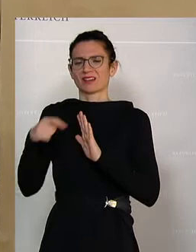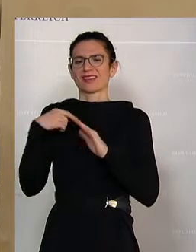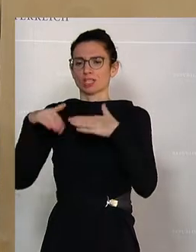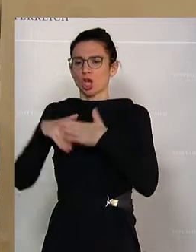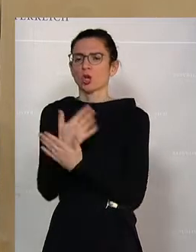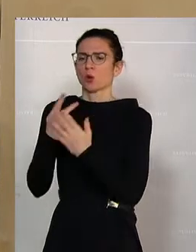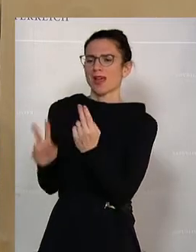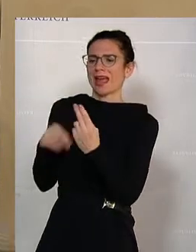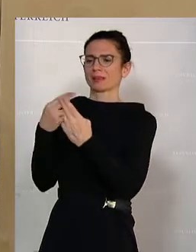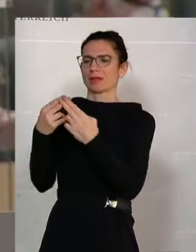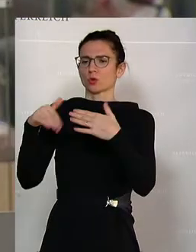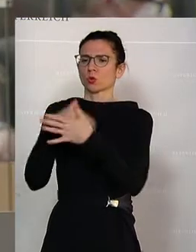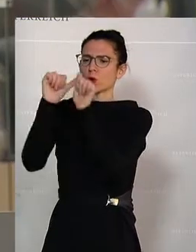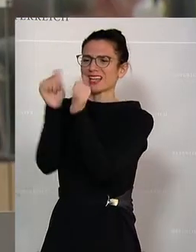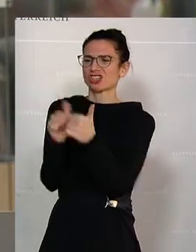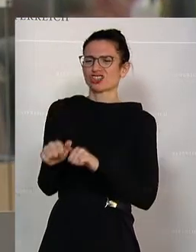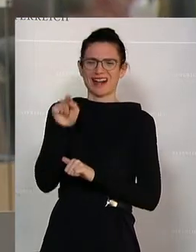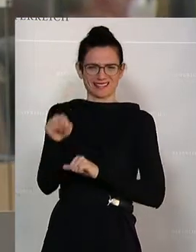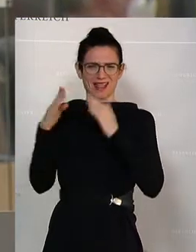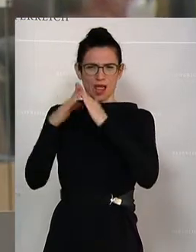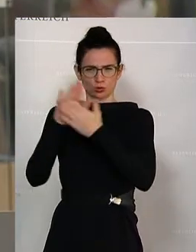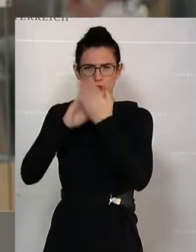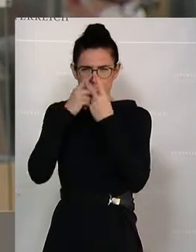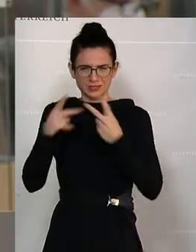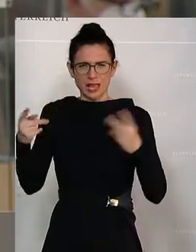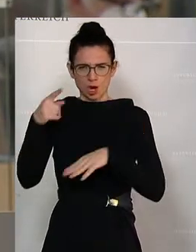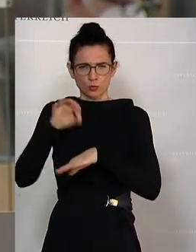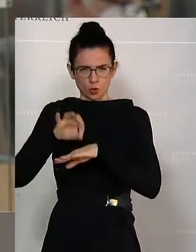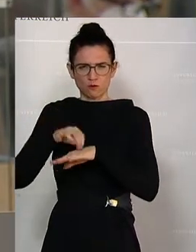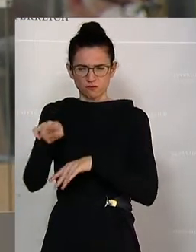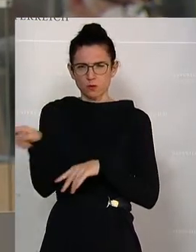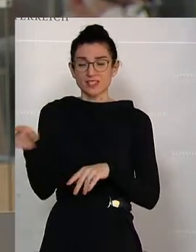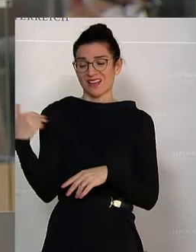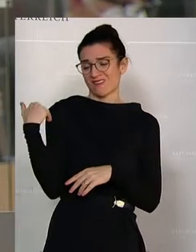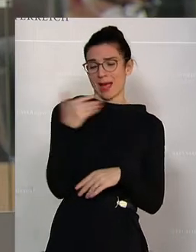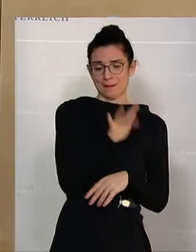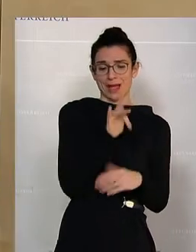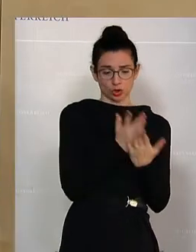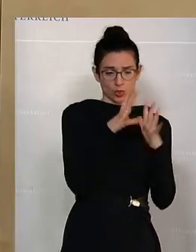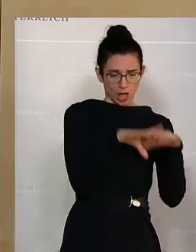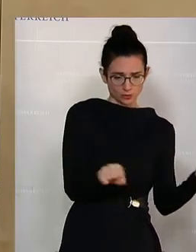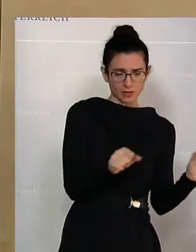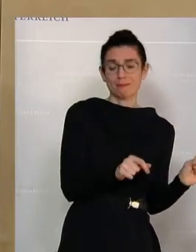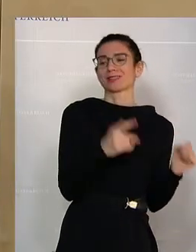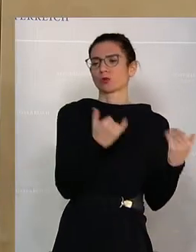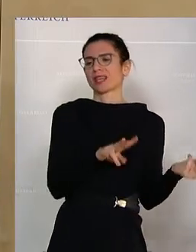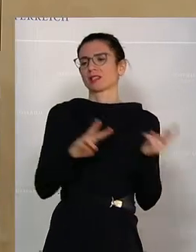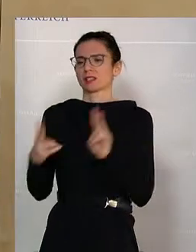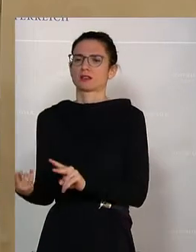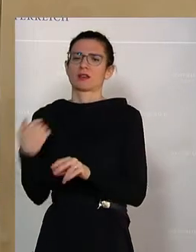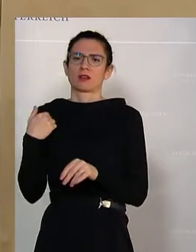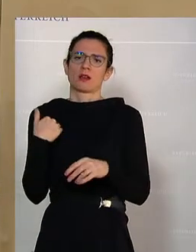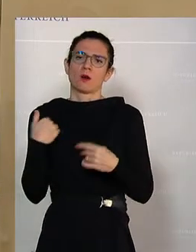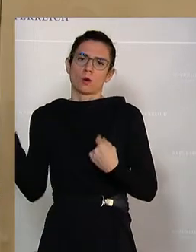Neuadaptierung dieses Hauses arbeiten. Das haben wir bereits im Mai so besprochen und das wird jetzt auch entsprechend umgesetzt.